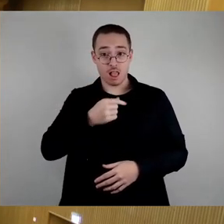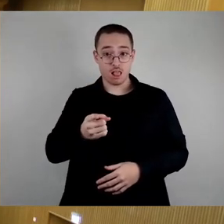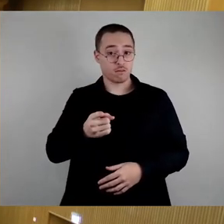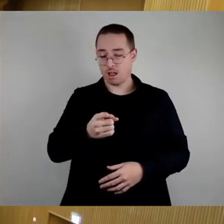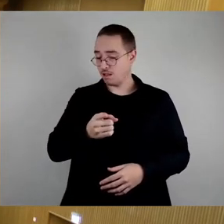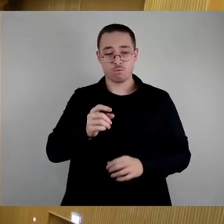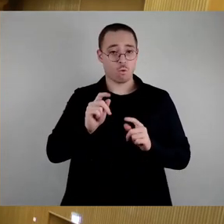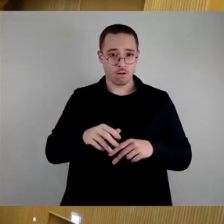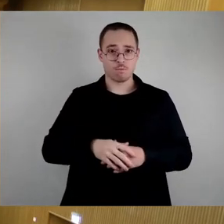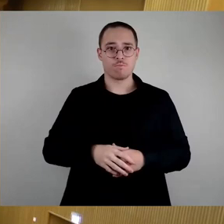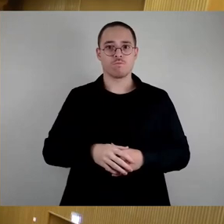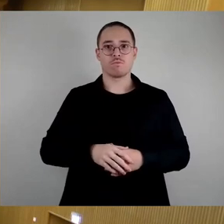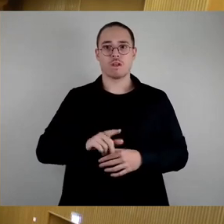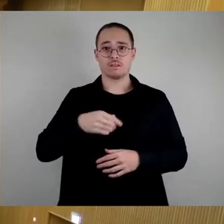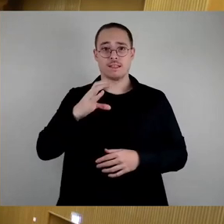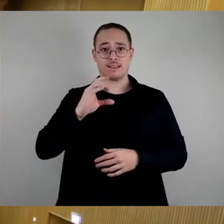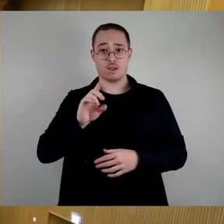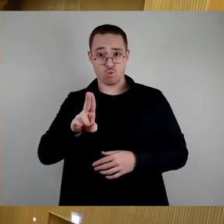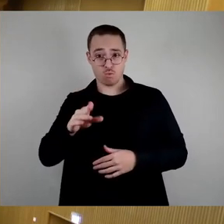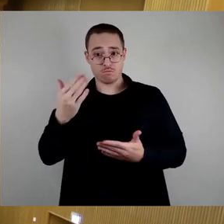Dann sind wir bei der CDU. Herr Böhm.